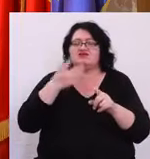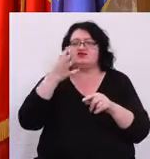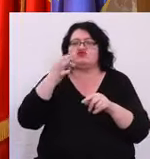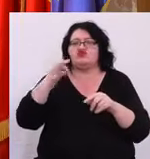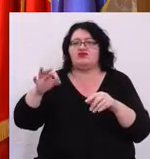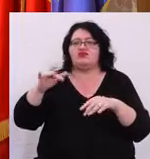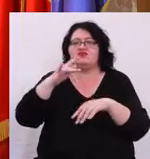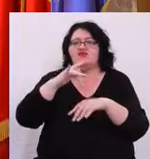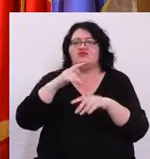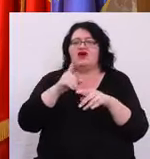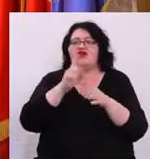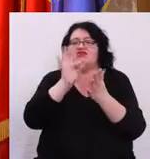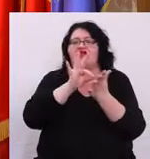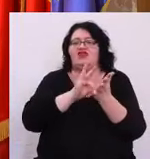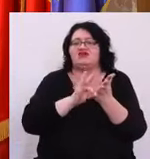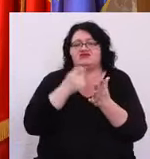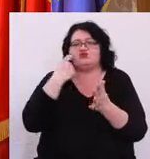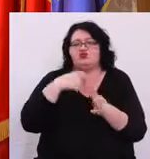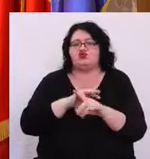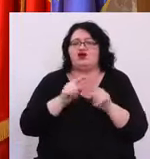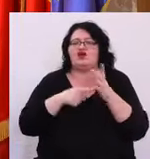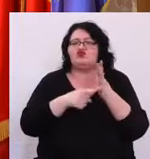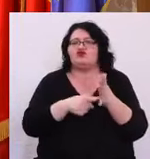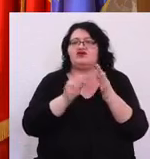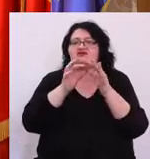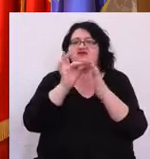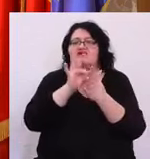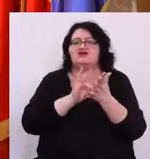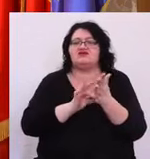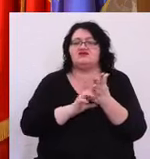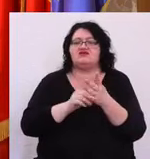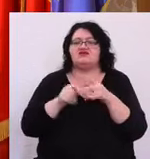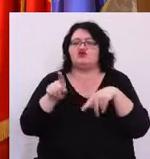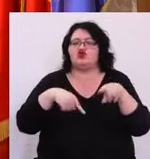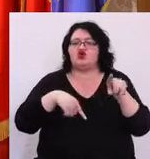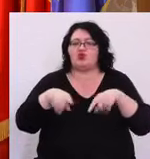și alte liste, dar această listă ce puțin circulă